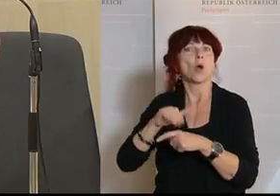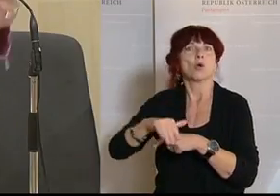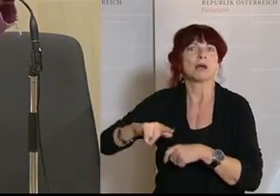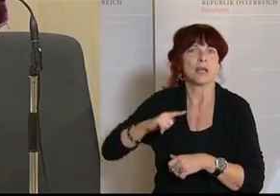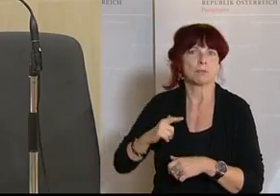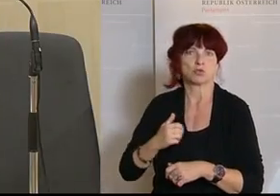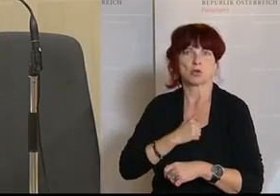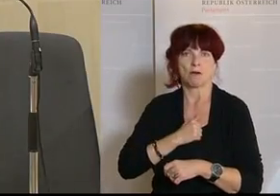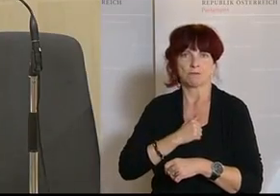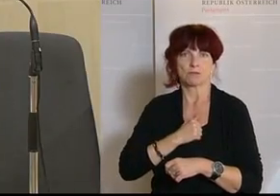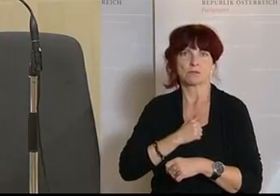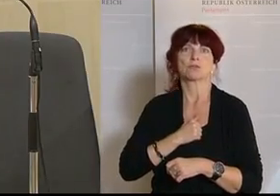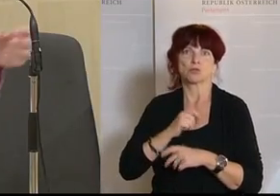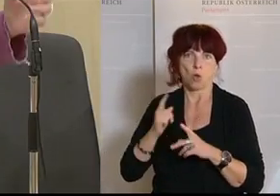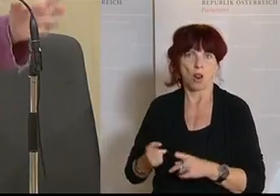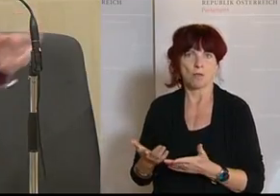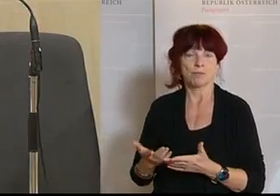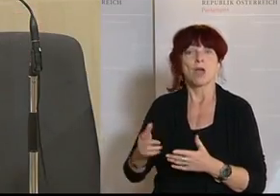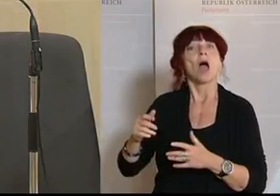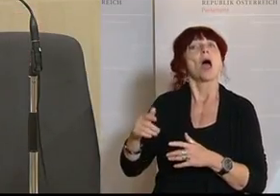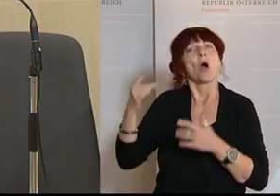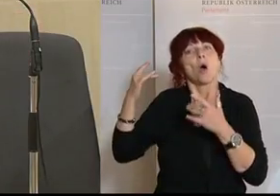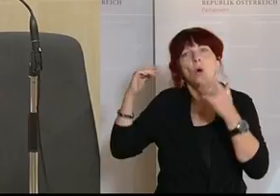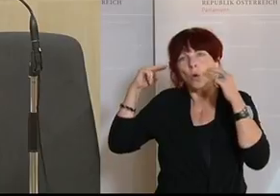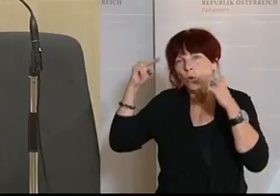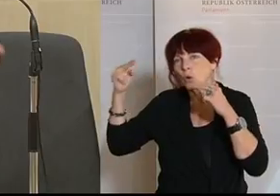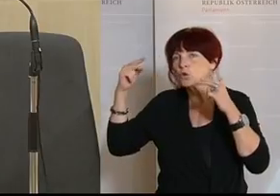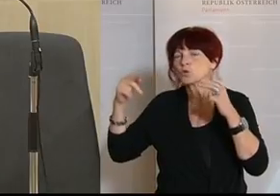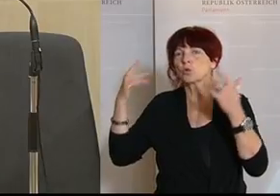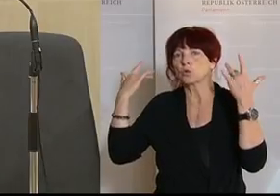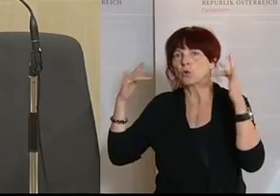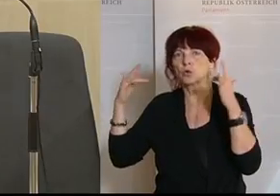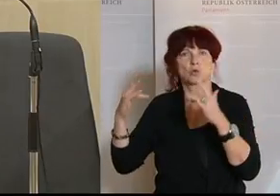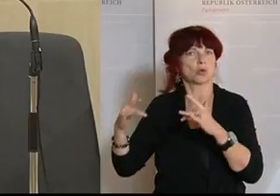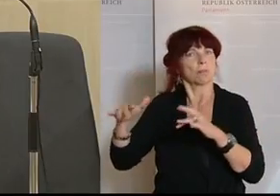Für den Kunst- und Kulturbereich haben hier in der ersten Phase schon 6